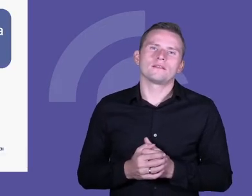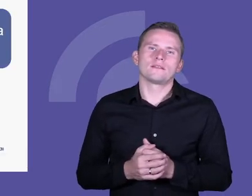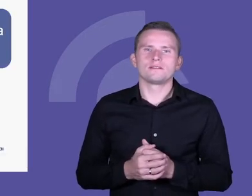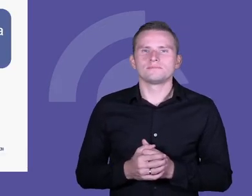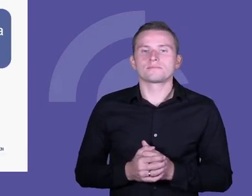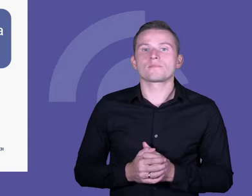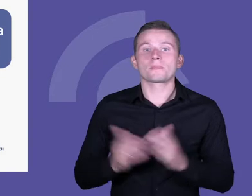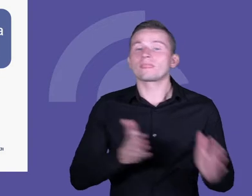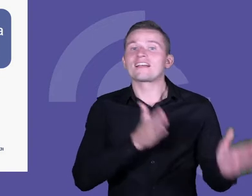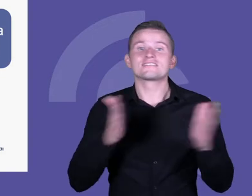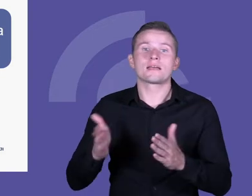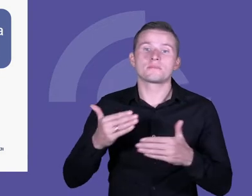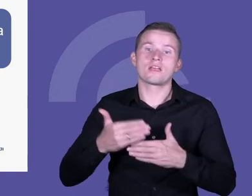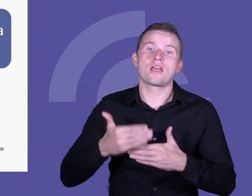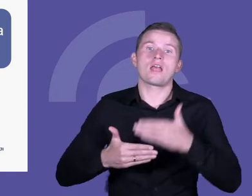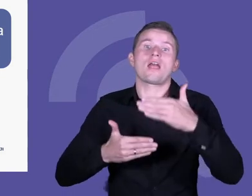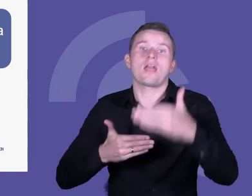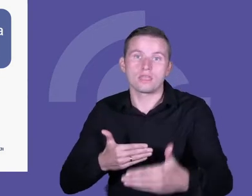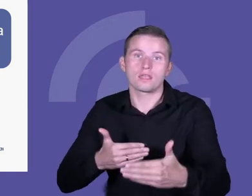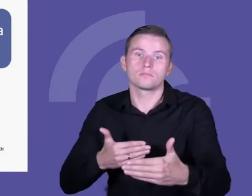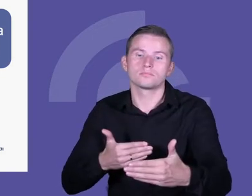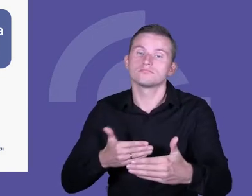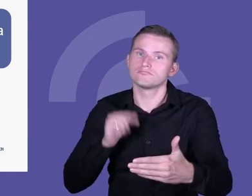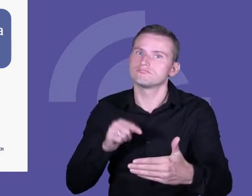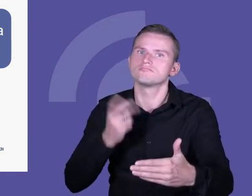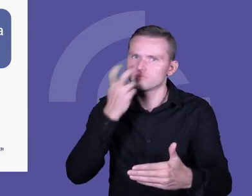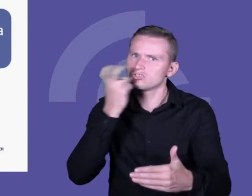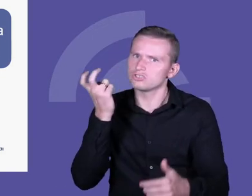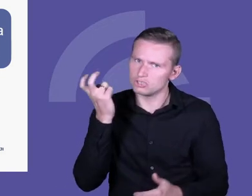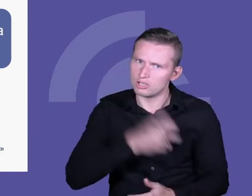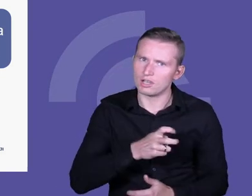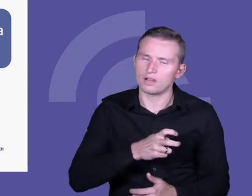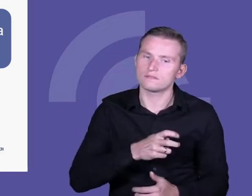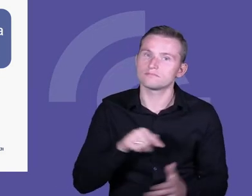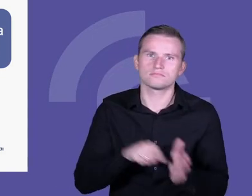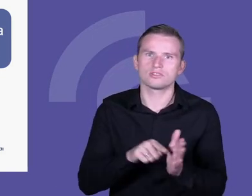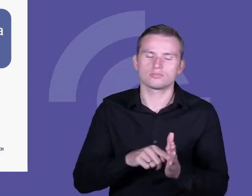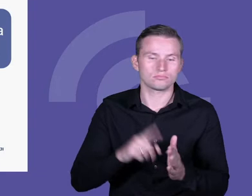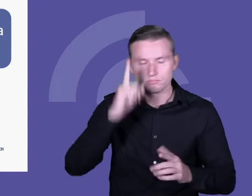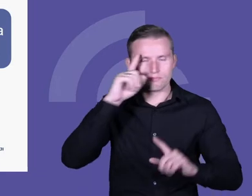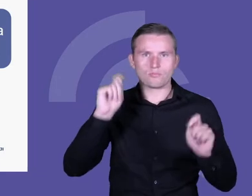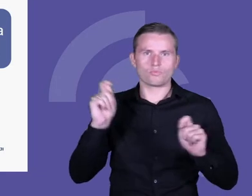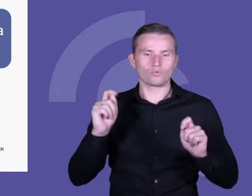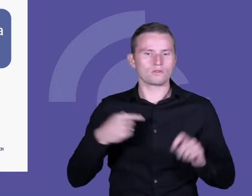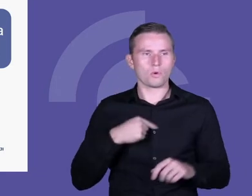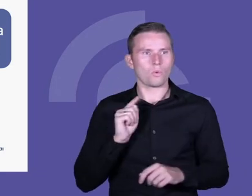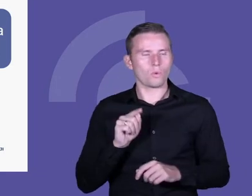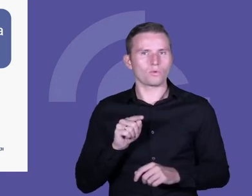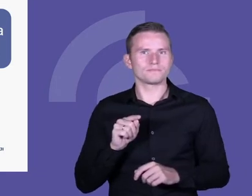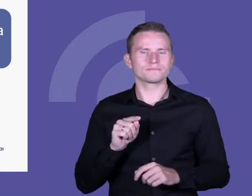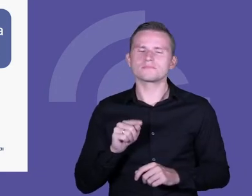Kolejny etap, bardzo ciekawy i niezwykle inspirujący, to był etap